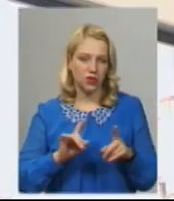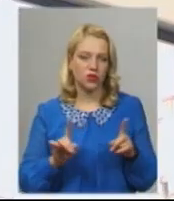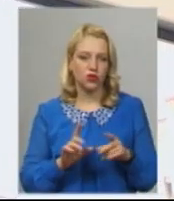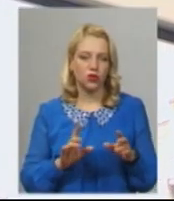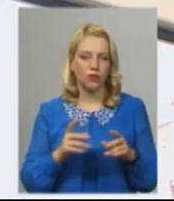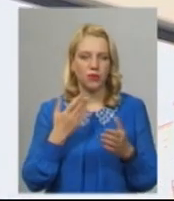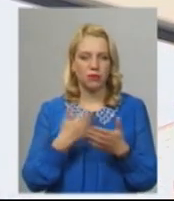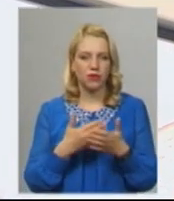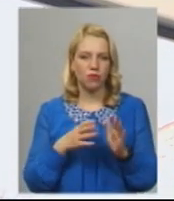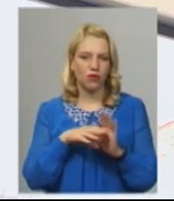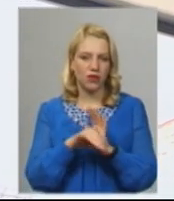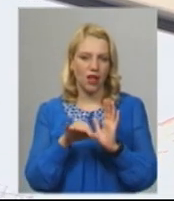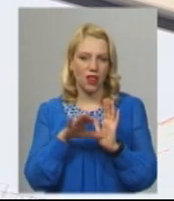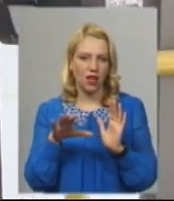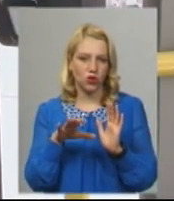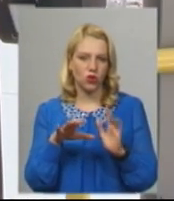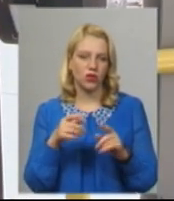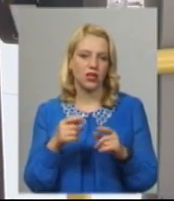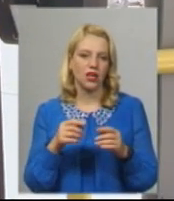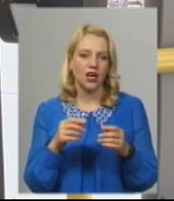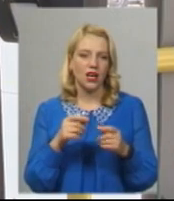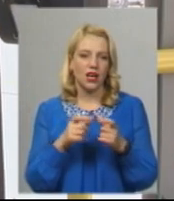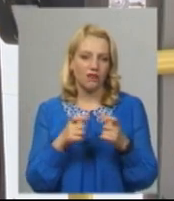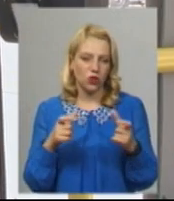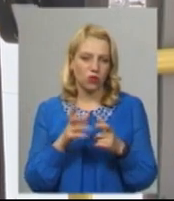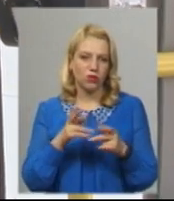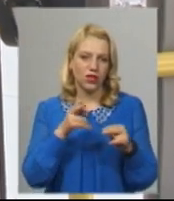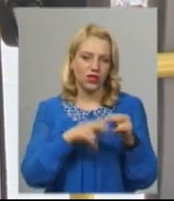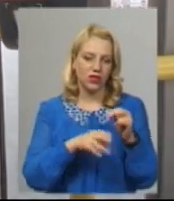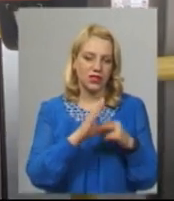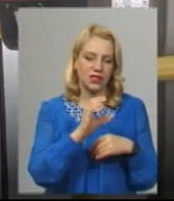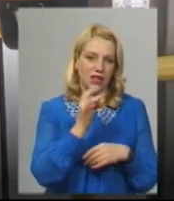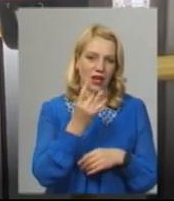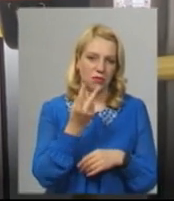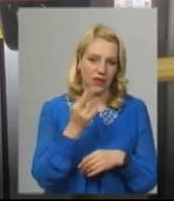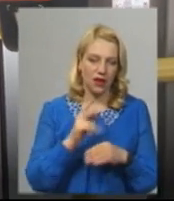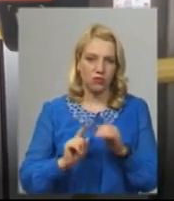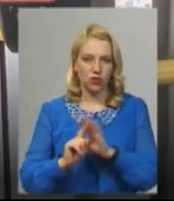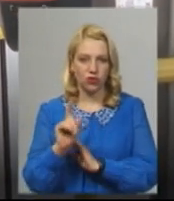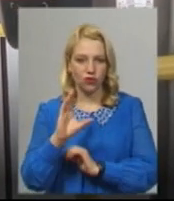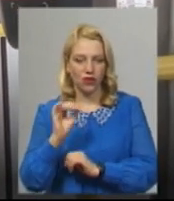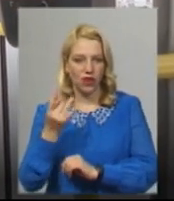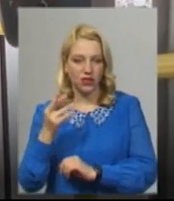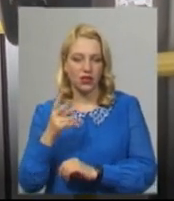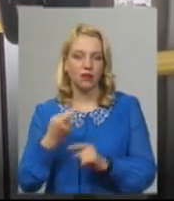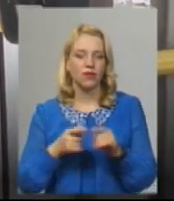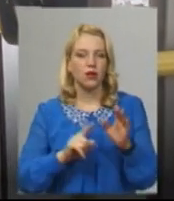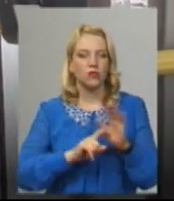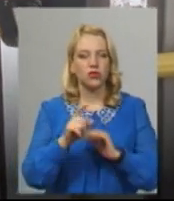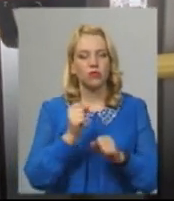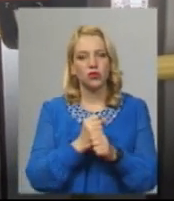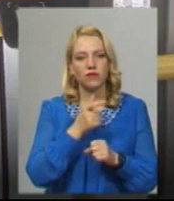впровадження електронного квитка розпочнуть в кінці серпня на початку вересня Ми почнемо працювати в так званому тестовому режимі,